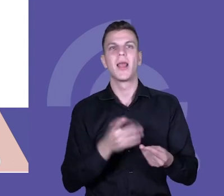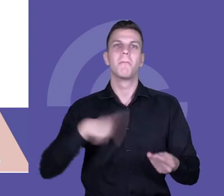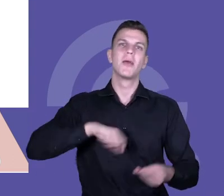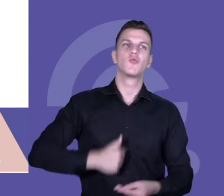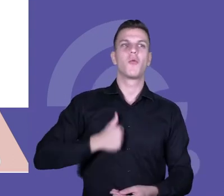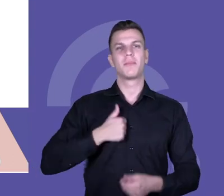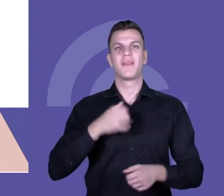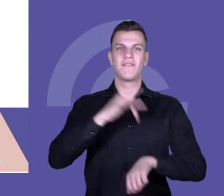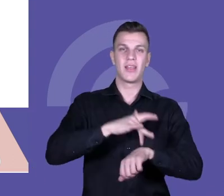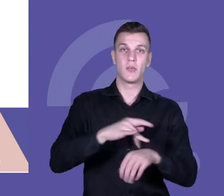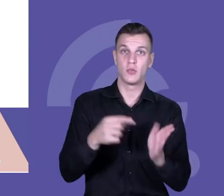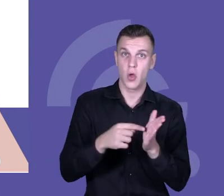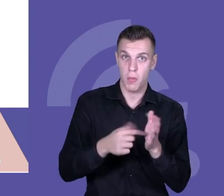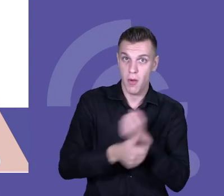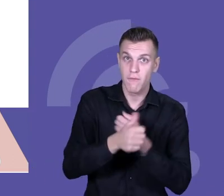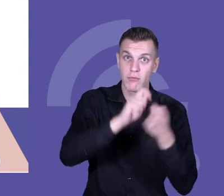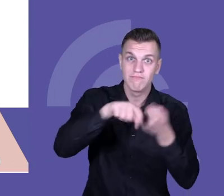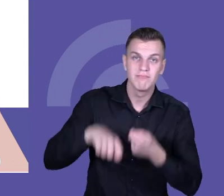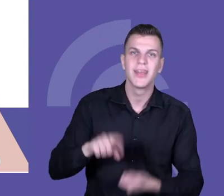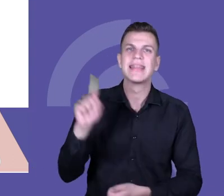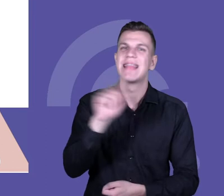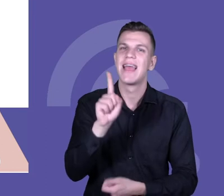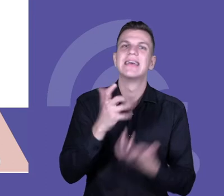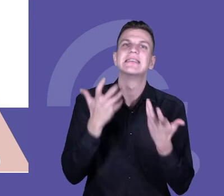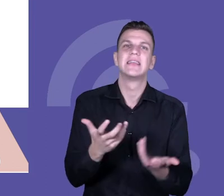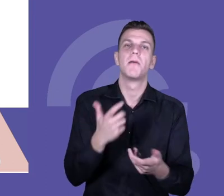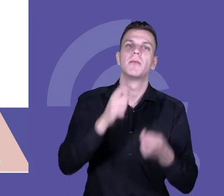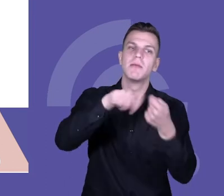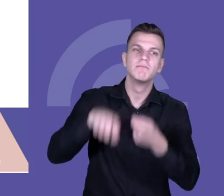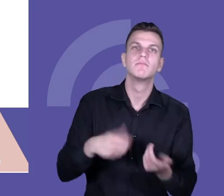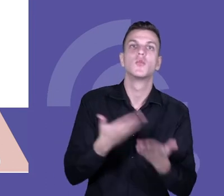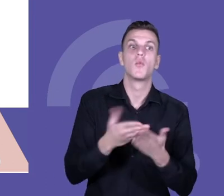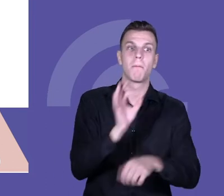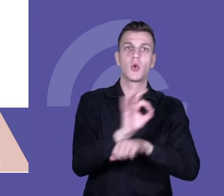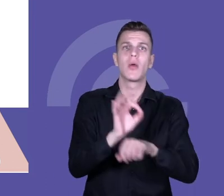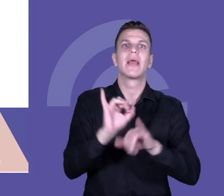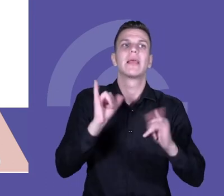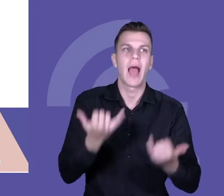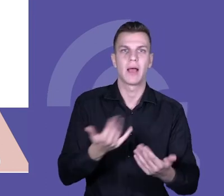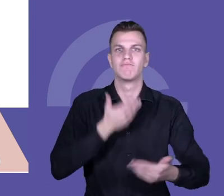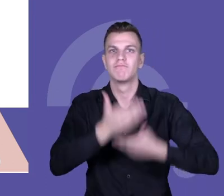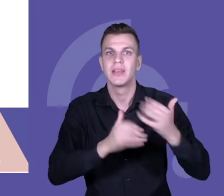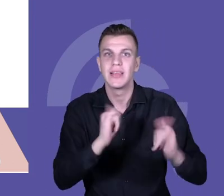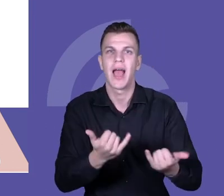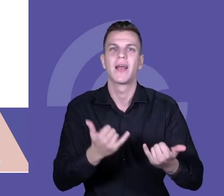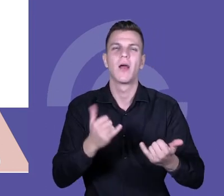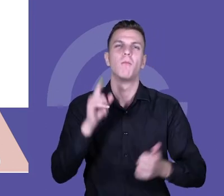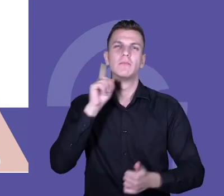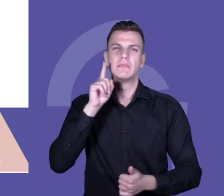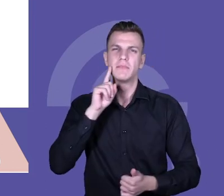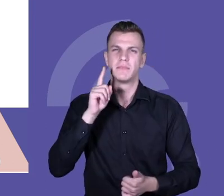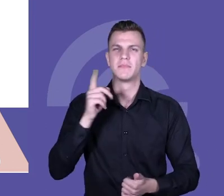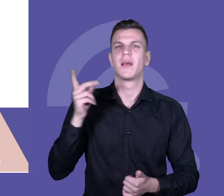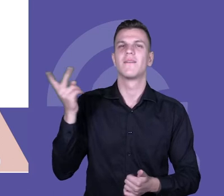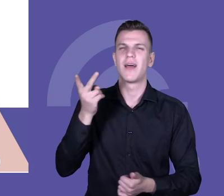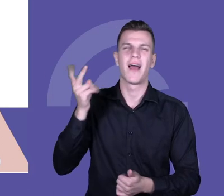ewaluacja bardzo pogłębiona, bardzo świadoma tego, co się dzieje w projekcie. Bartłomiej Walczak i Marta Wąsowska ze szkoły edukacji